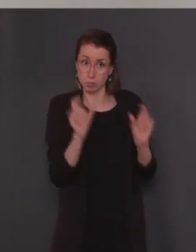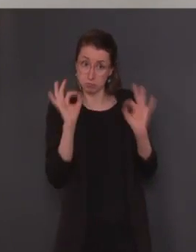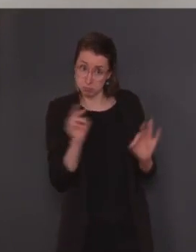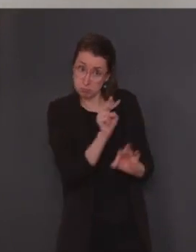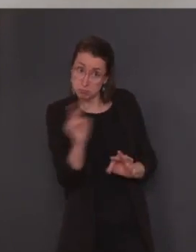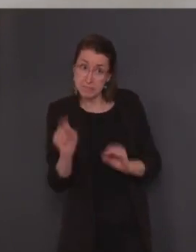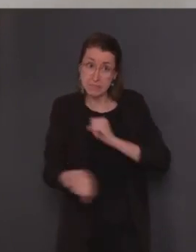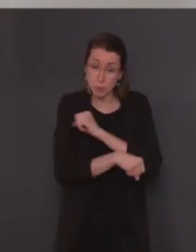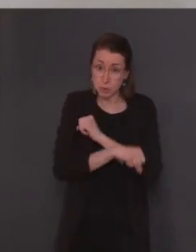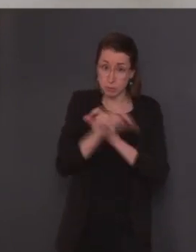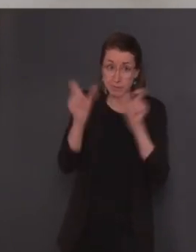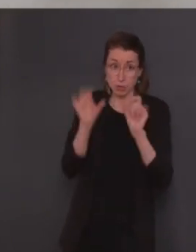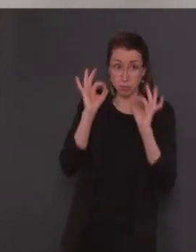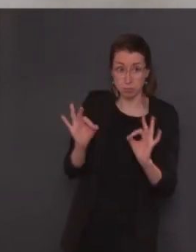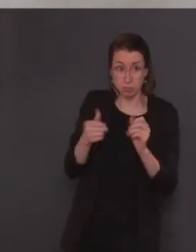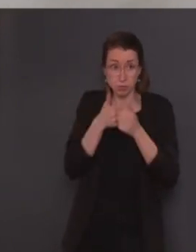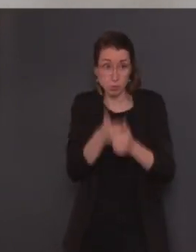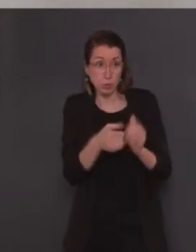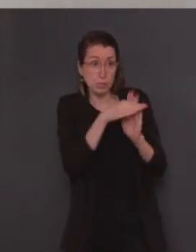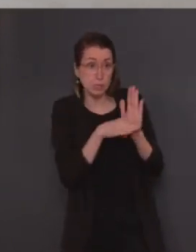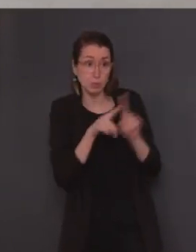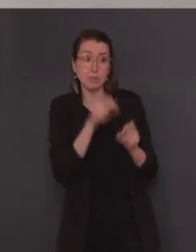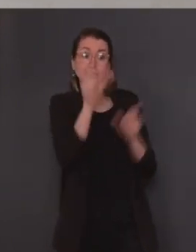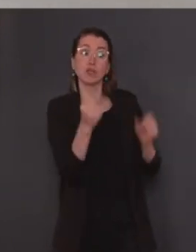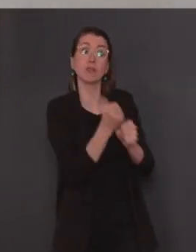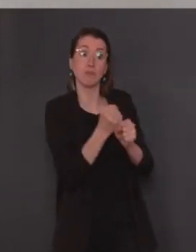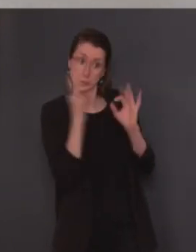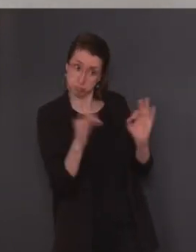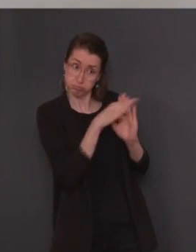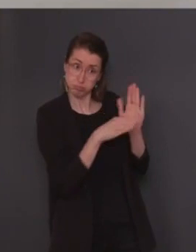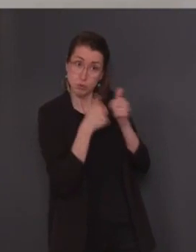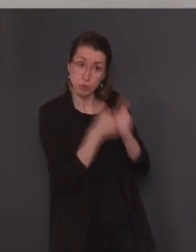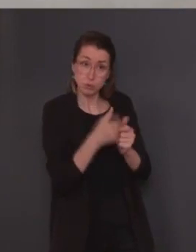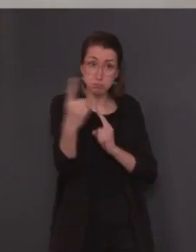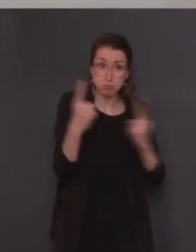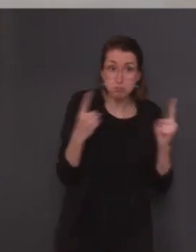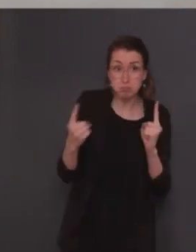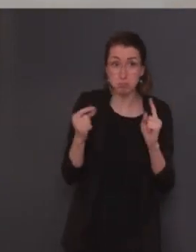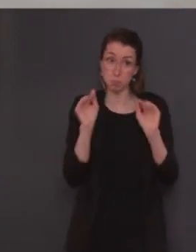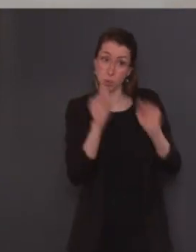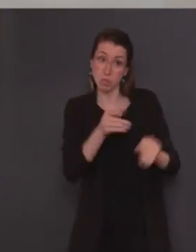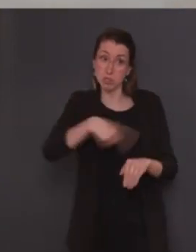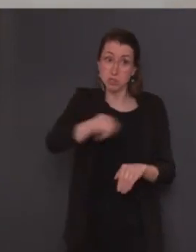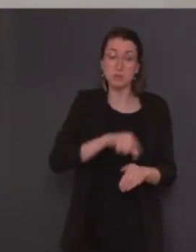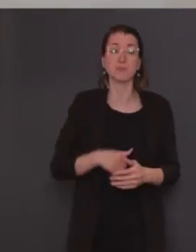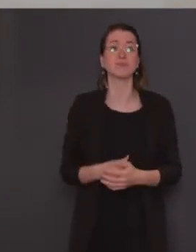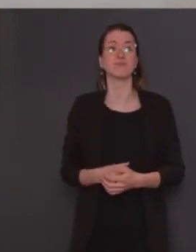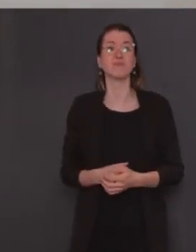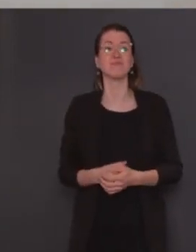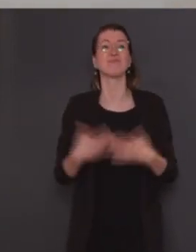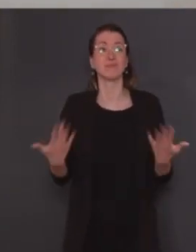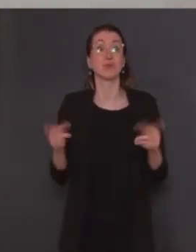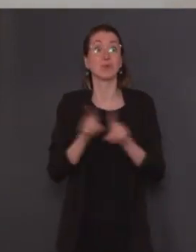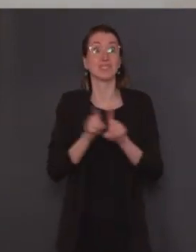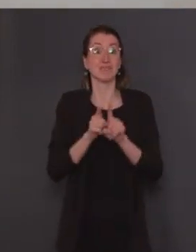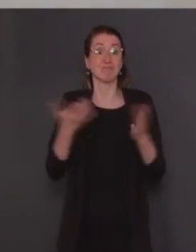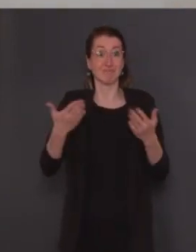de travail sûres. Il est aussi fondamental que ces réouvertures n'entraînent pas d'effet de foule. C'est